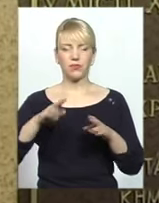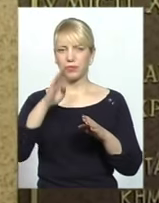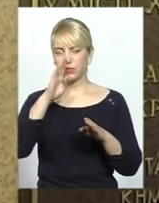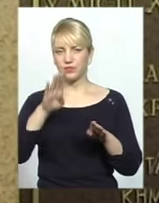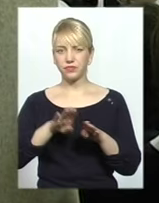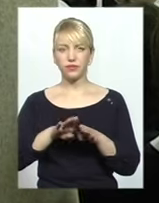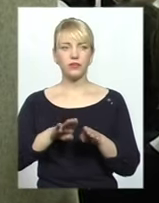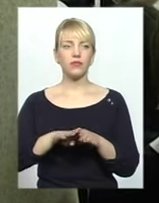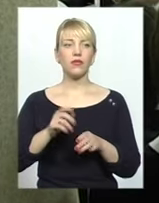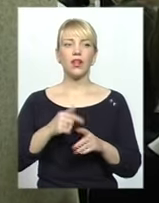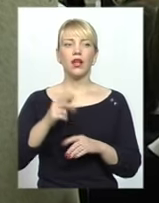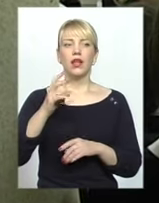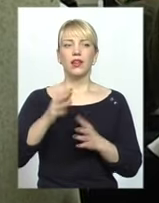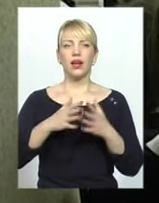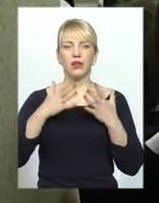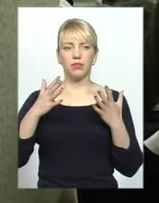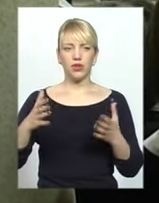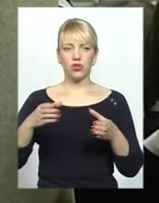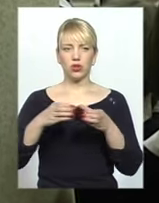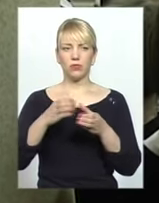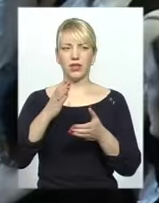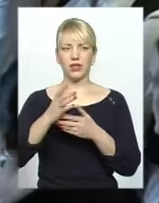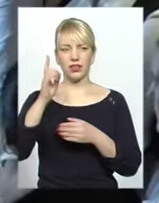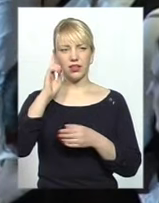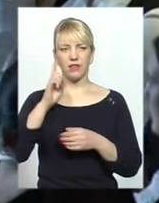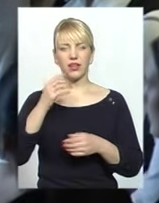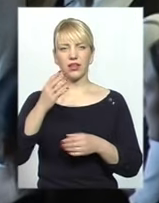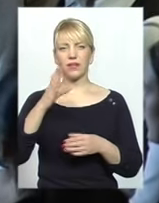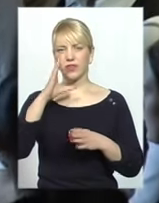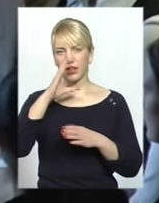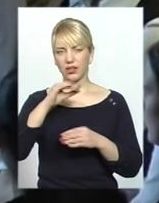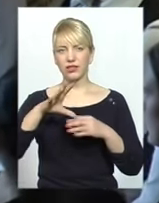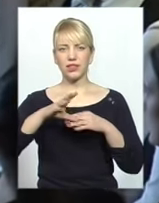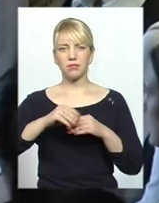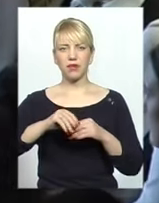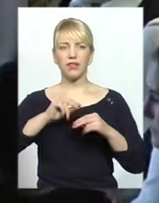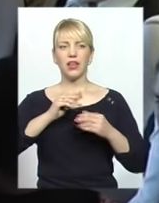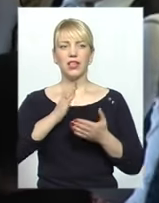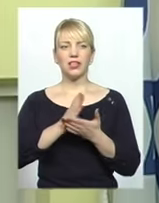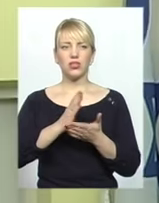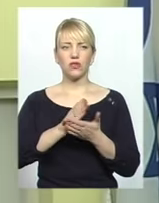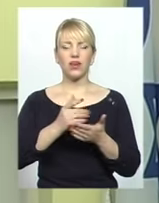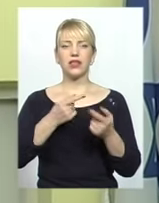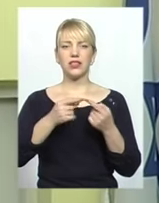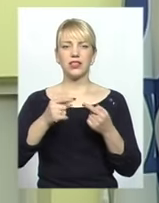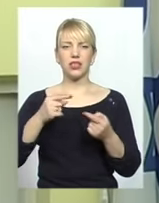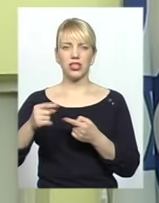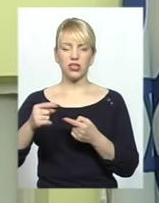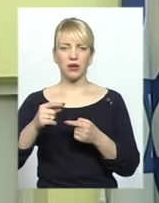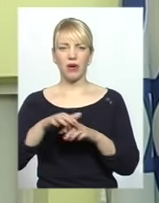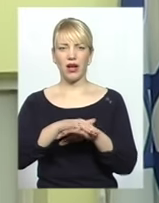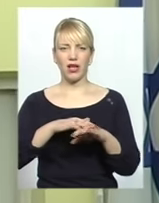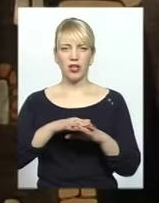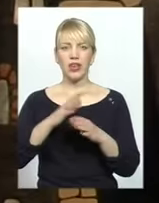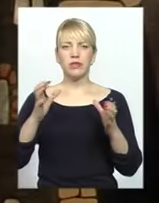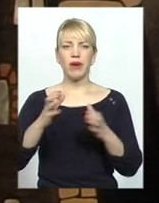найбільшою громадою на Хмельниччині є євреї. Їм століттями вдається співіснувати з автентичними етносами, зберігаючи при цьому свою віру та